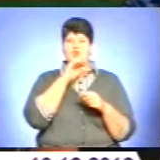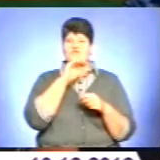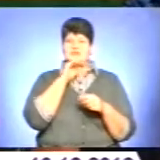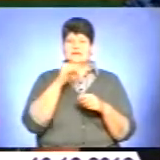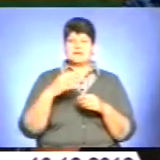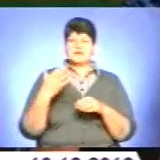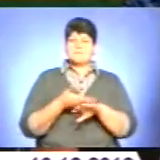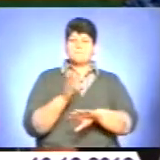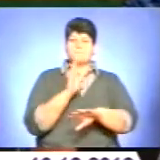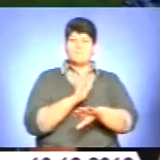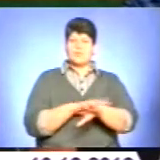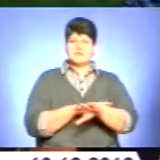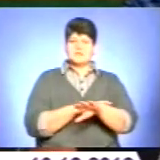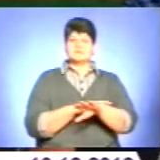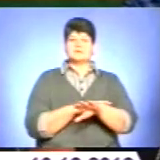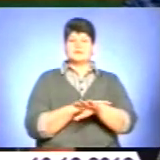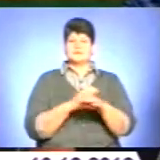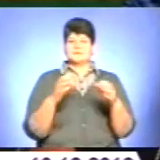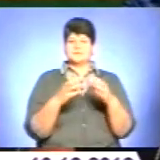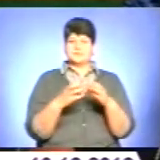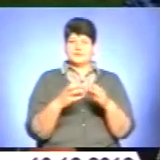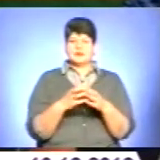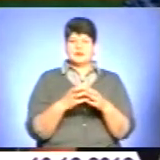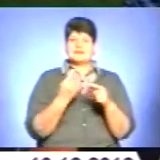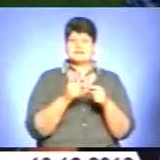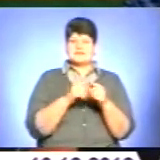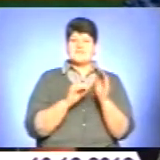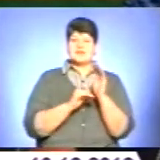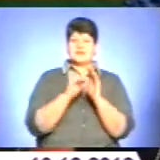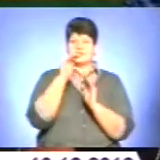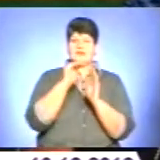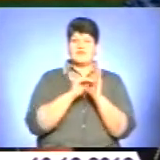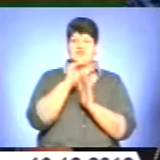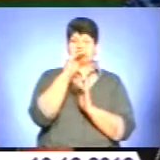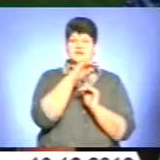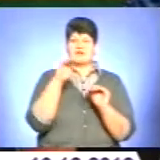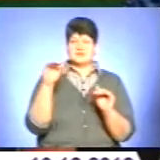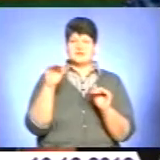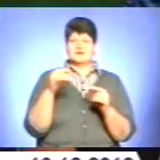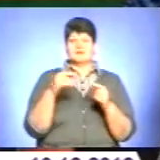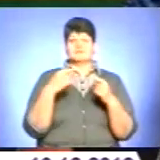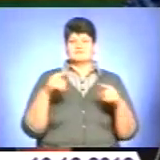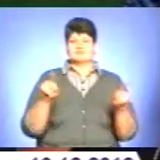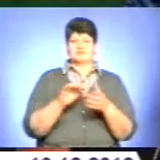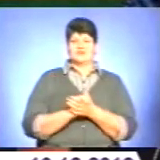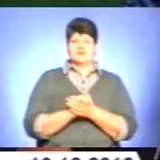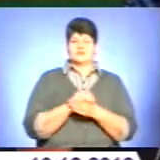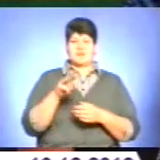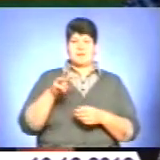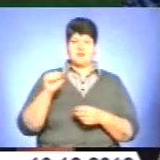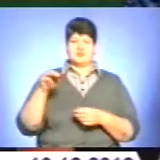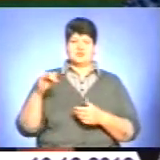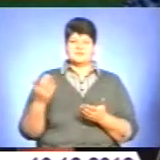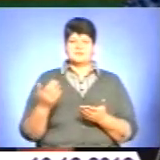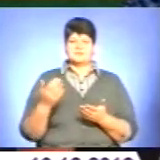третя ліга, але все-таки це вихід на вищий рівень, порівняно з товариськими матчами. Далі,